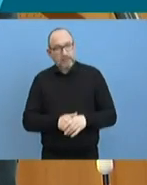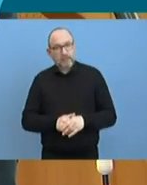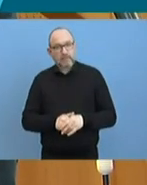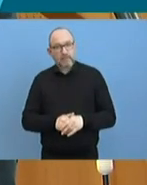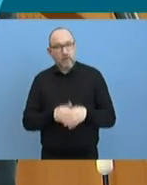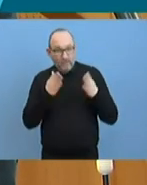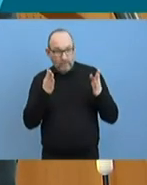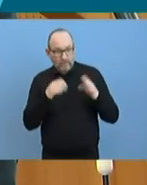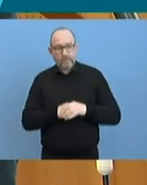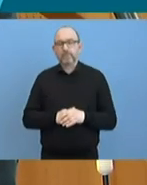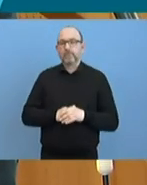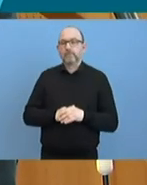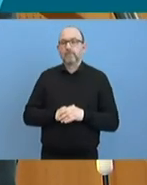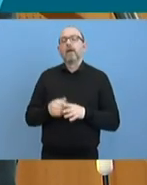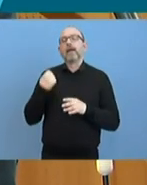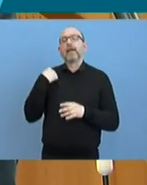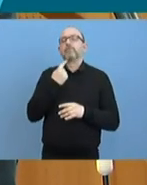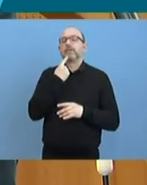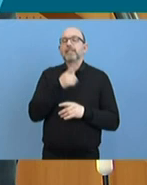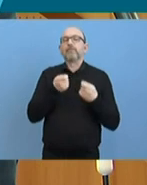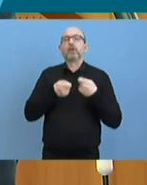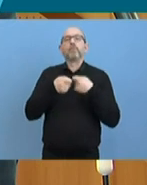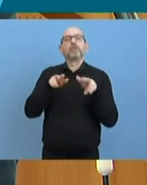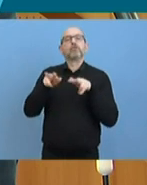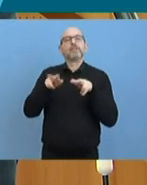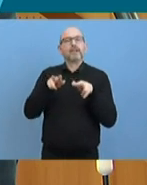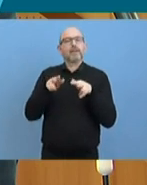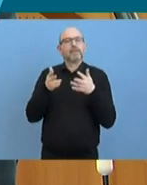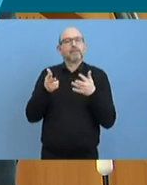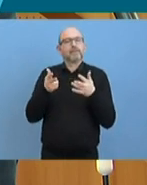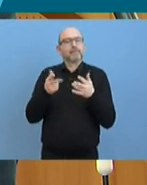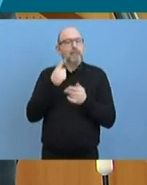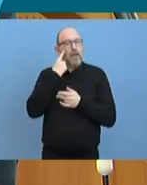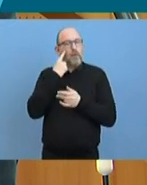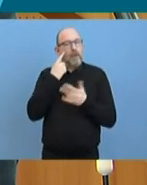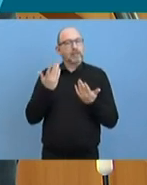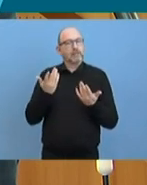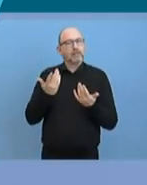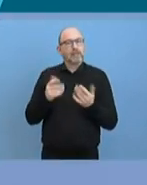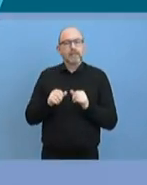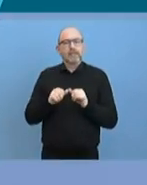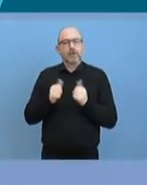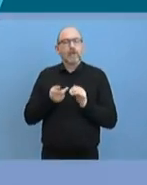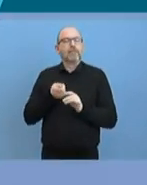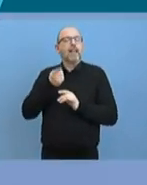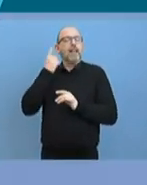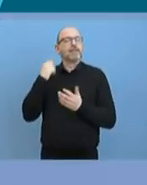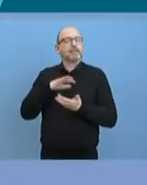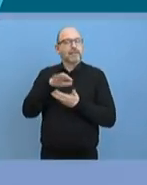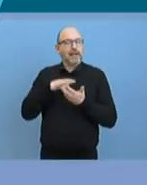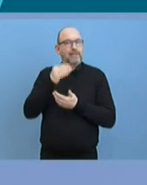für die Bundesregierung, damit auch für die Bundeskanzlerin ausgeführt, dass wir glücklicherweise als eine Lehre aus der letzten Krise,